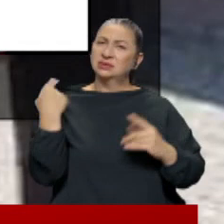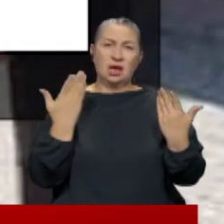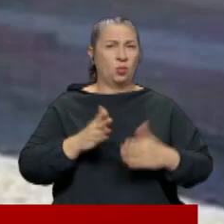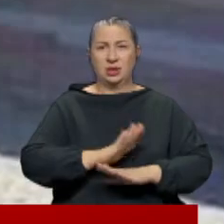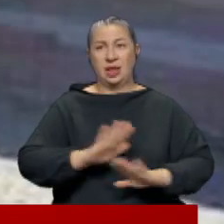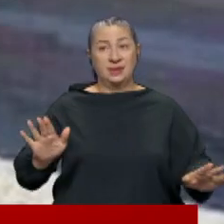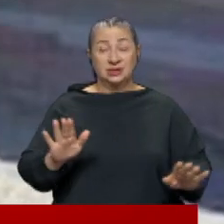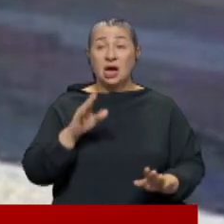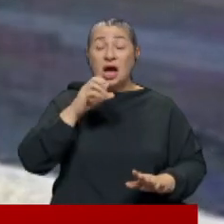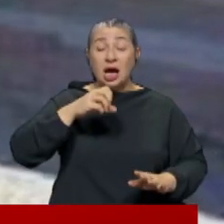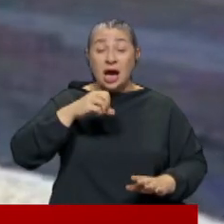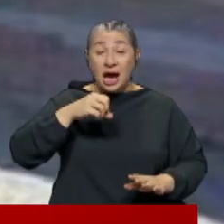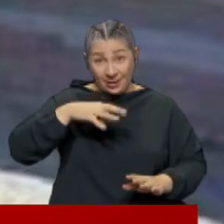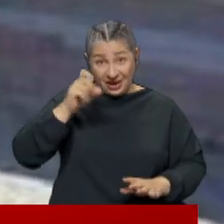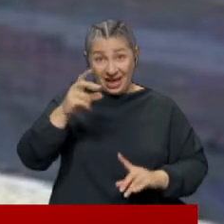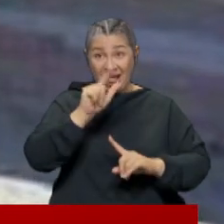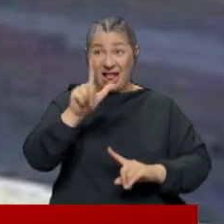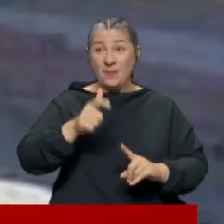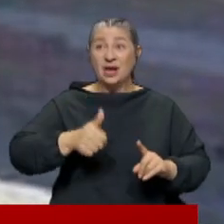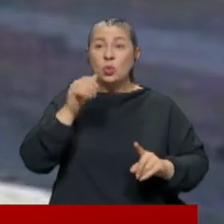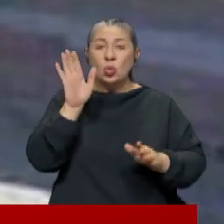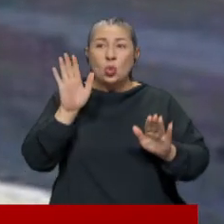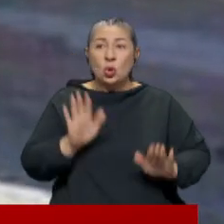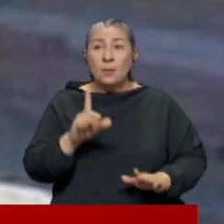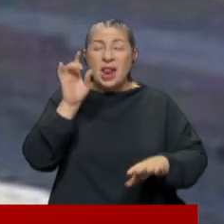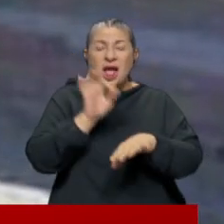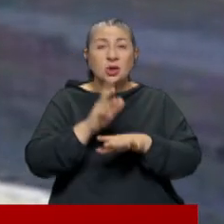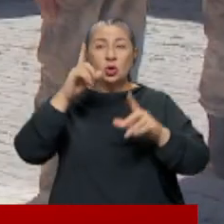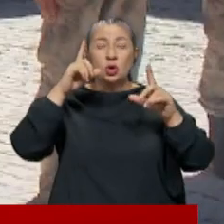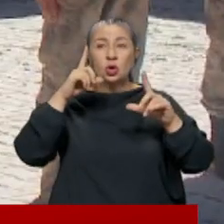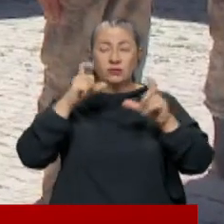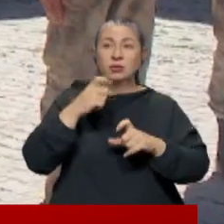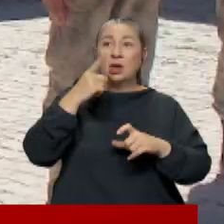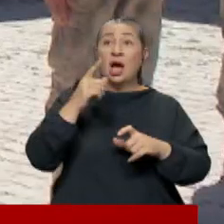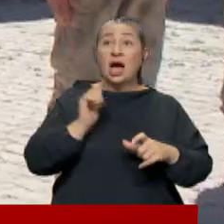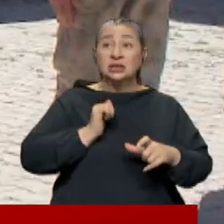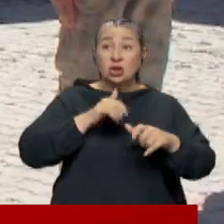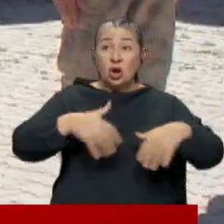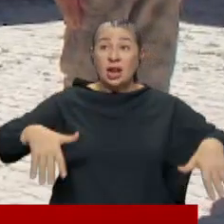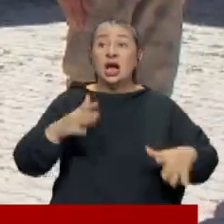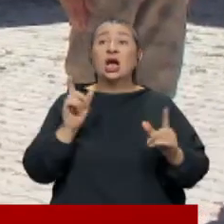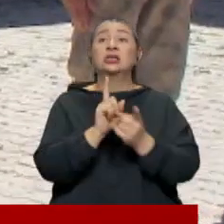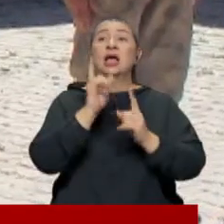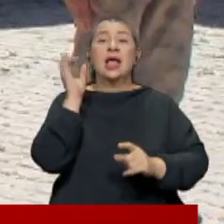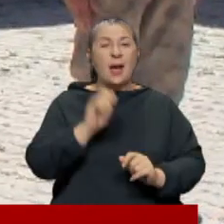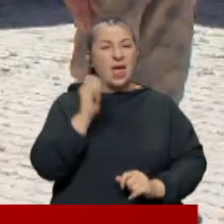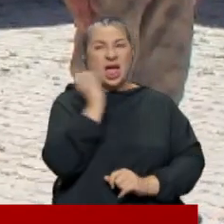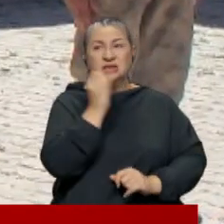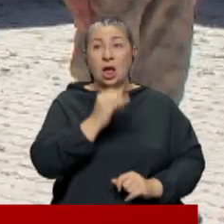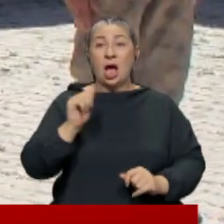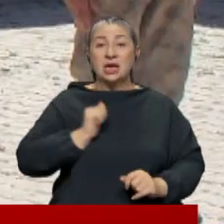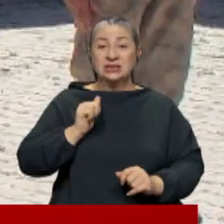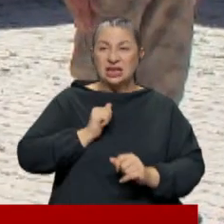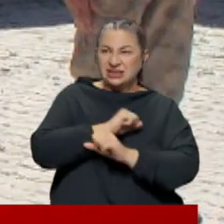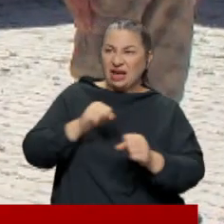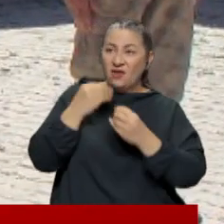edilemez. AK Parti İl Başkanı duraksadığım anda bir anlık görüntü dedi. Askeri törenle karşılanmadığını, yapılan eleştirilerin orduyu